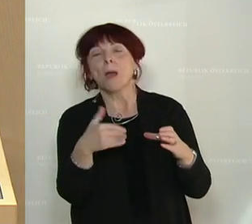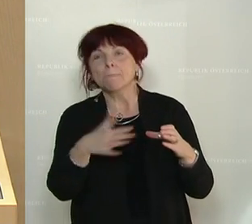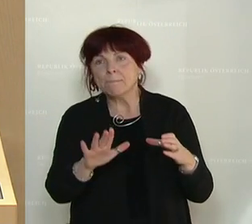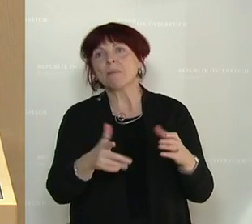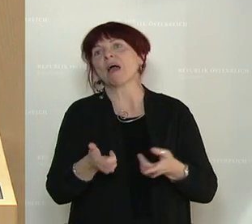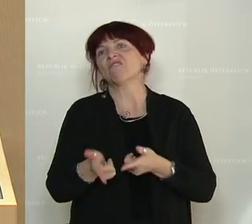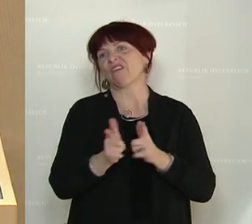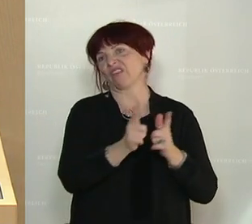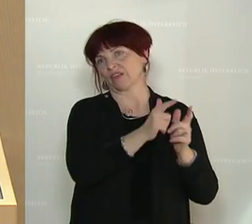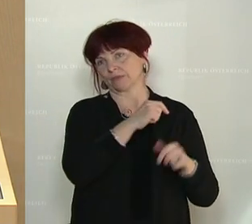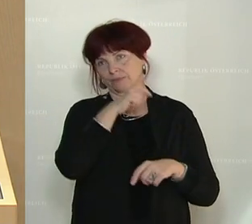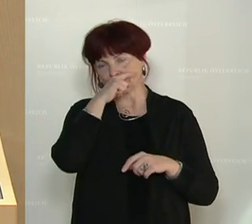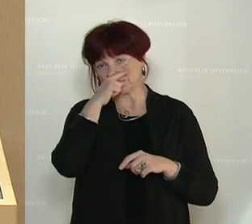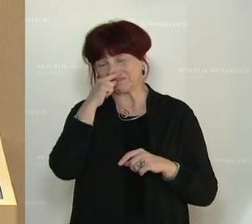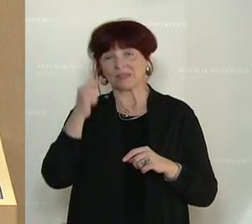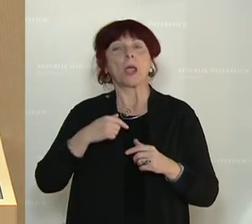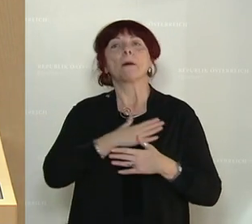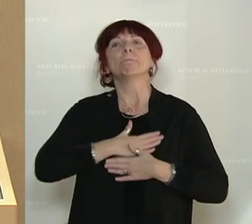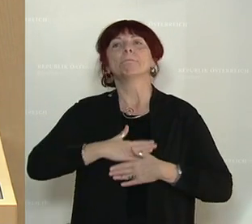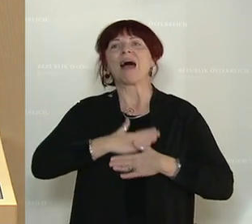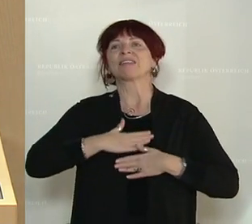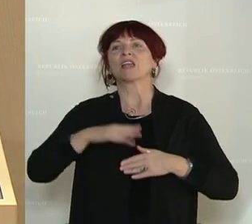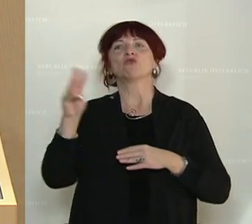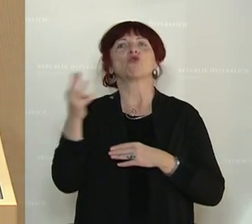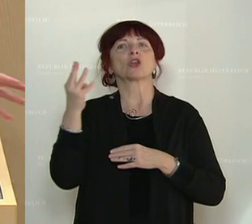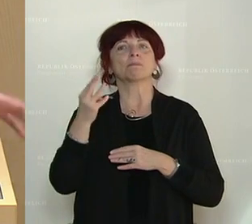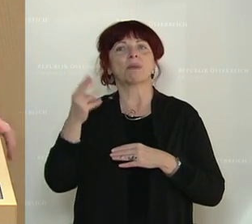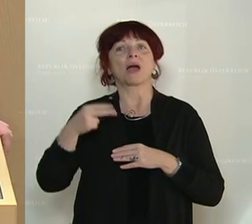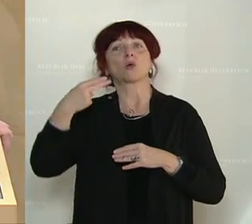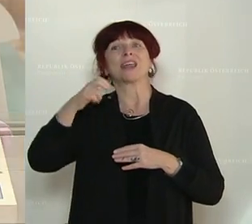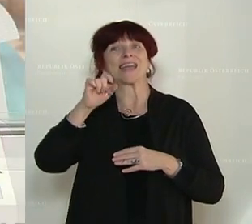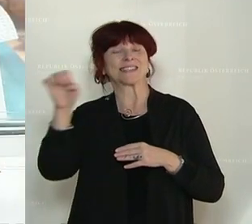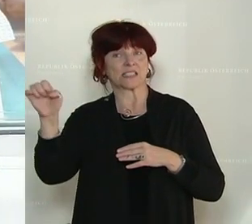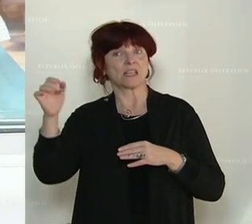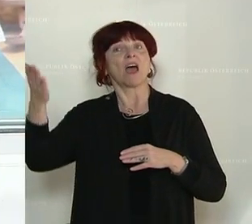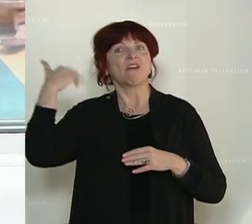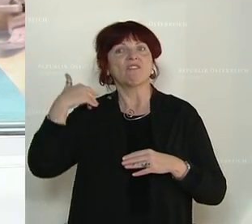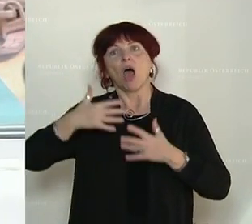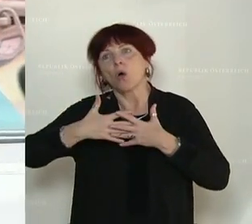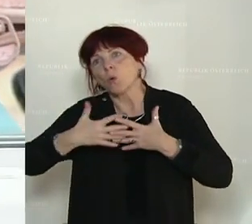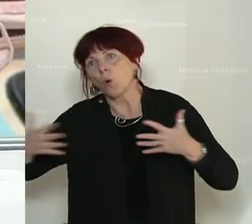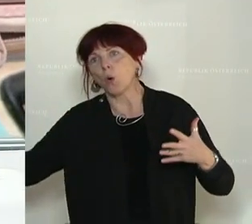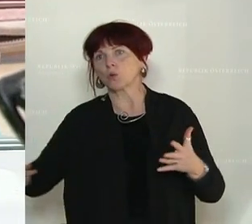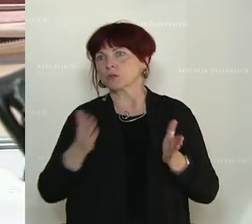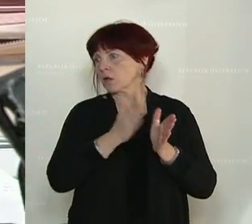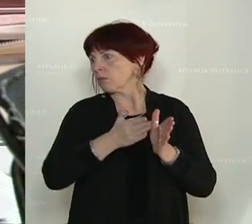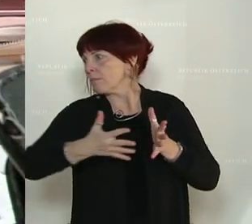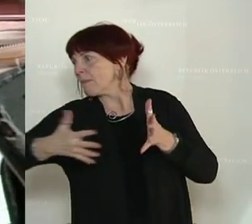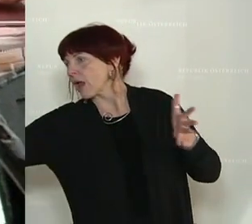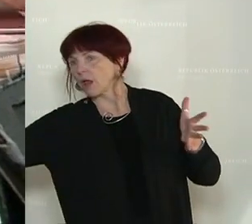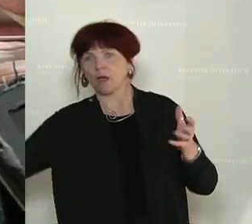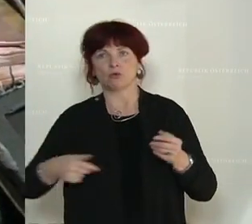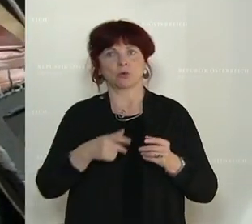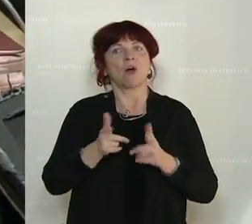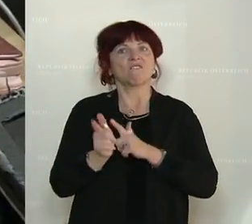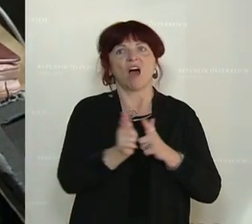bei einer Razzia in Baden-Württemberg und Hessen im vergangenen Jahr wurde ein riesiges Waffenarsenal ausgehoben. Und das deutet schon auf